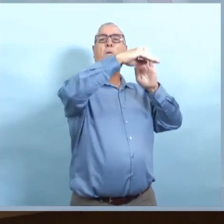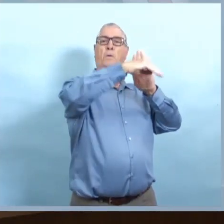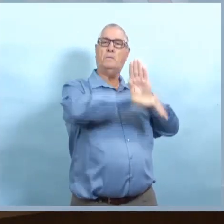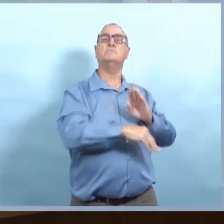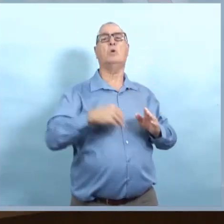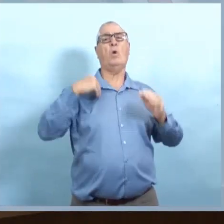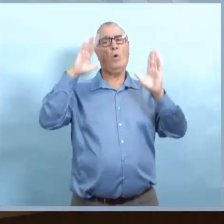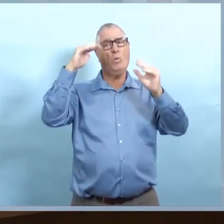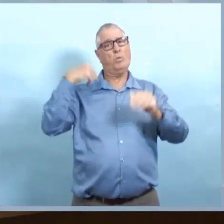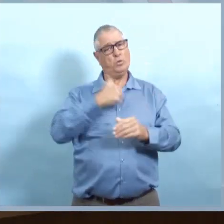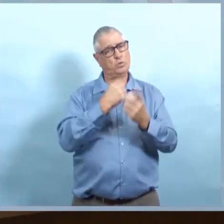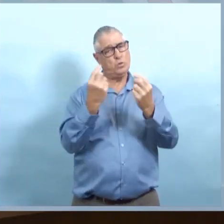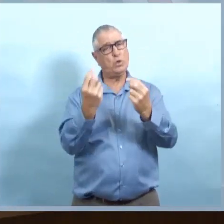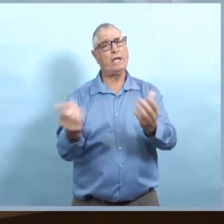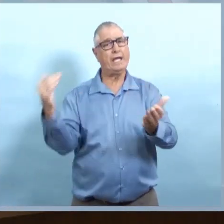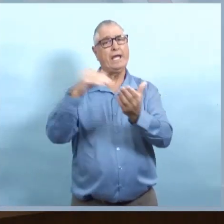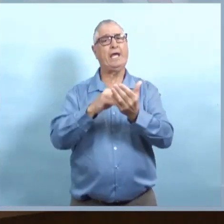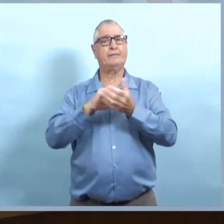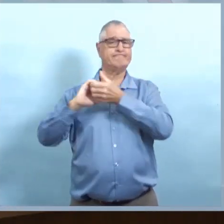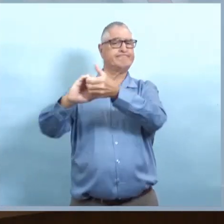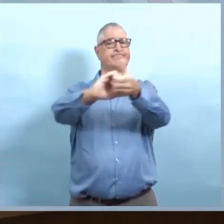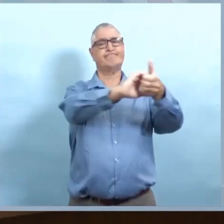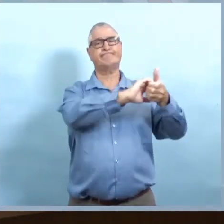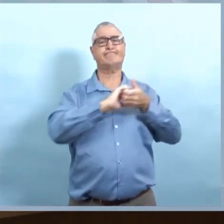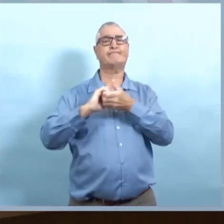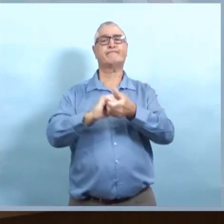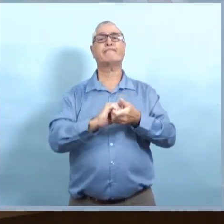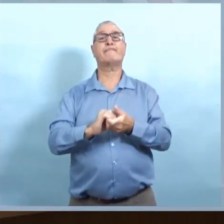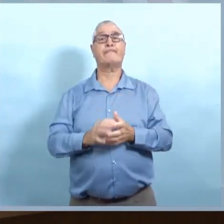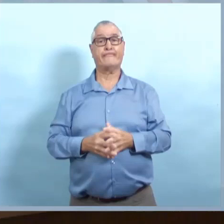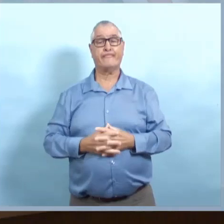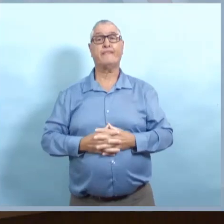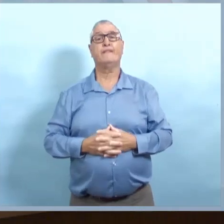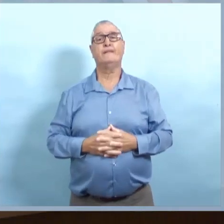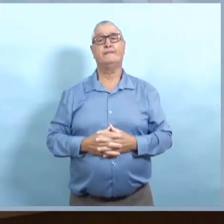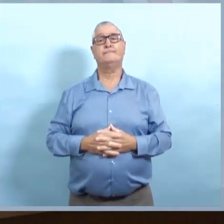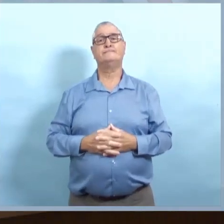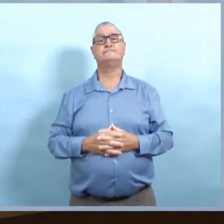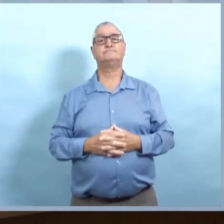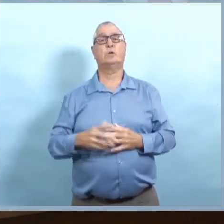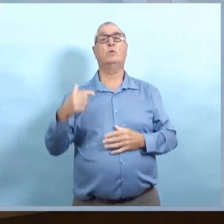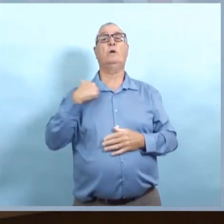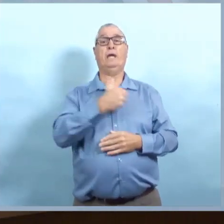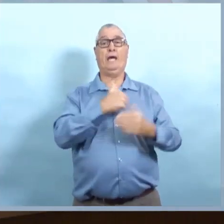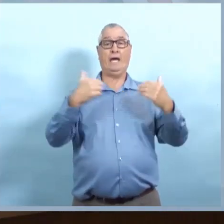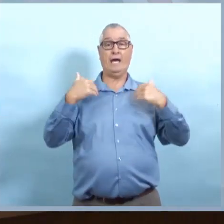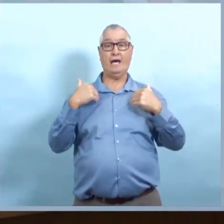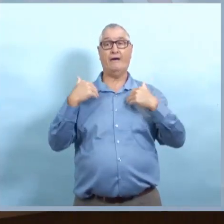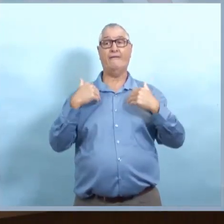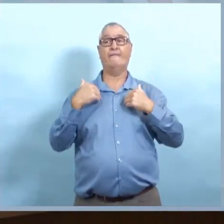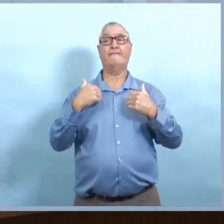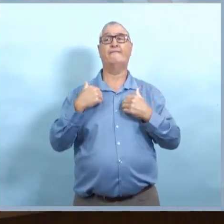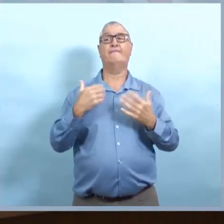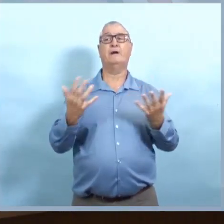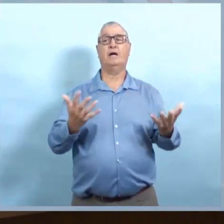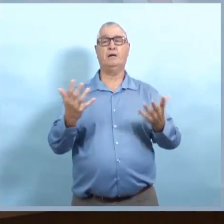Nous savons que les Winnipegois ont déjà fait cela et nous avons travaillé ensemble pour réduire ces chiffres et nous pouvons le faire encore.